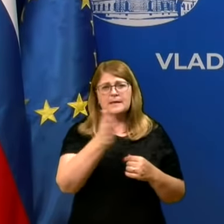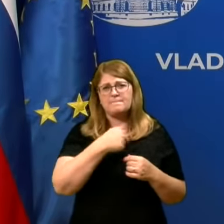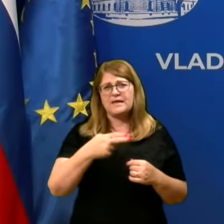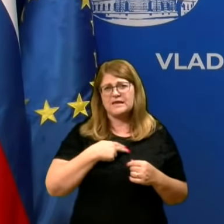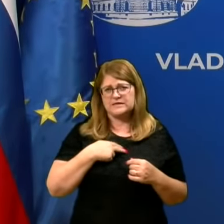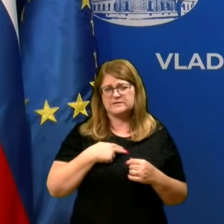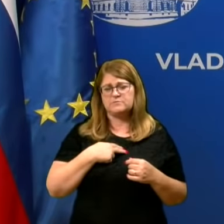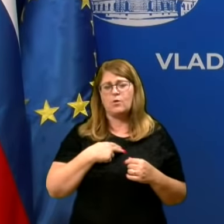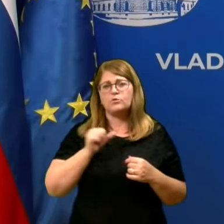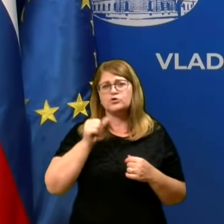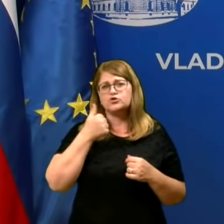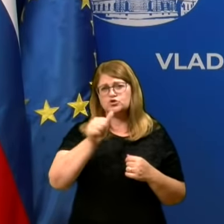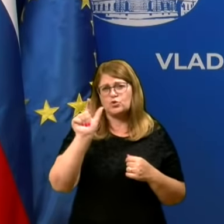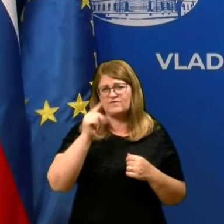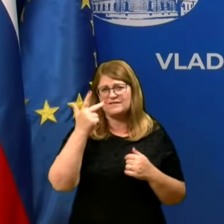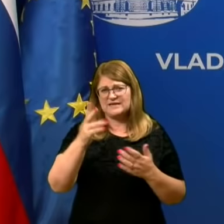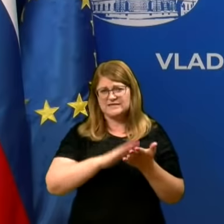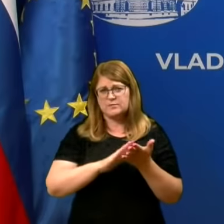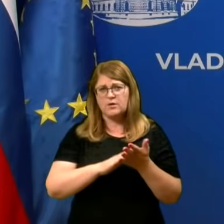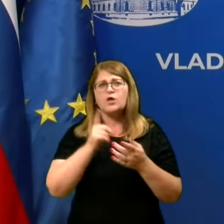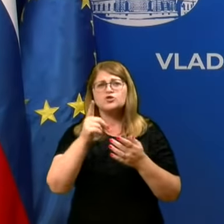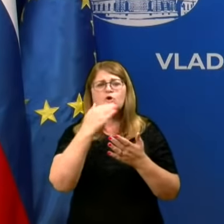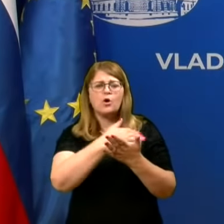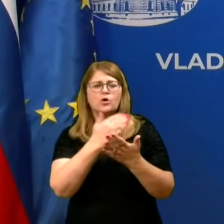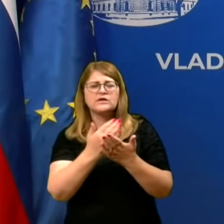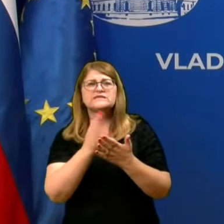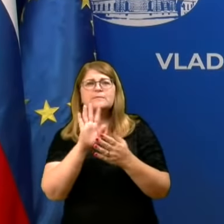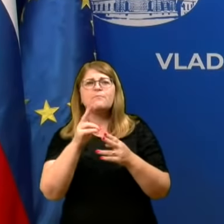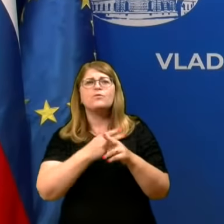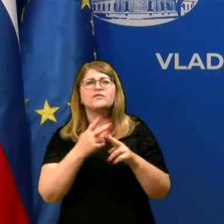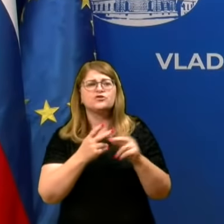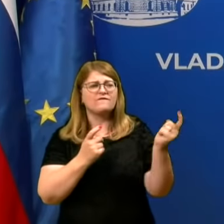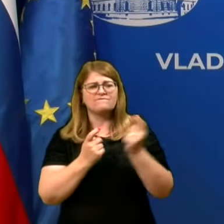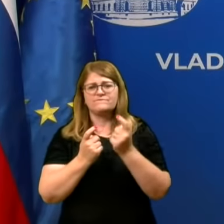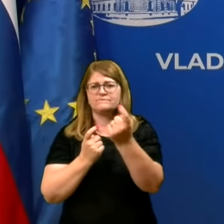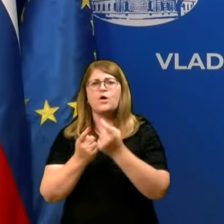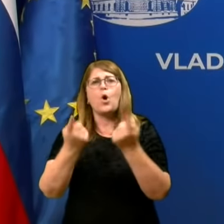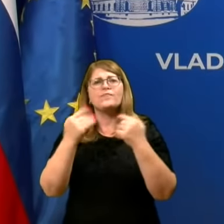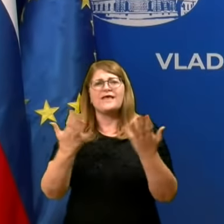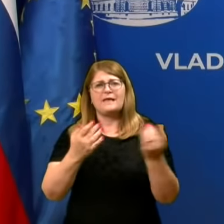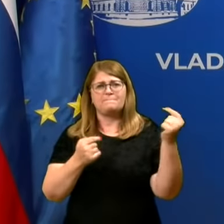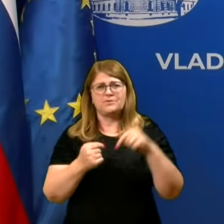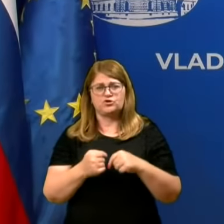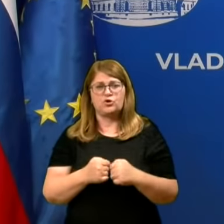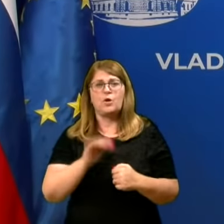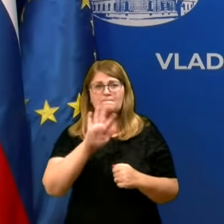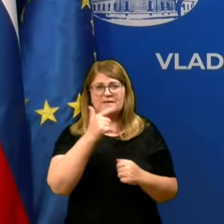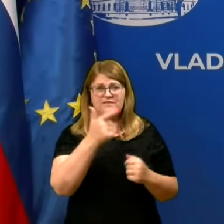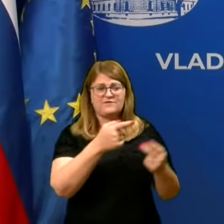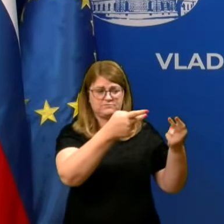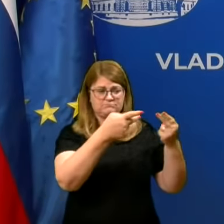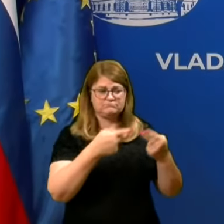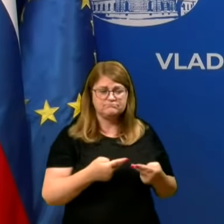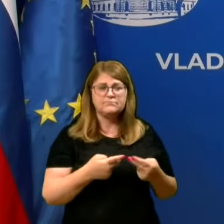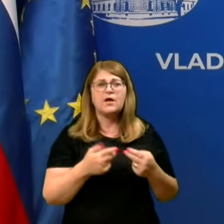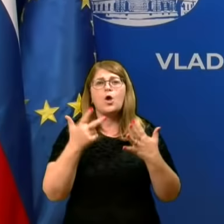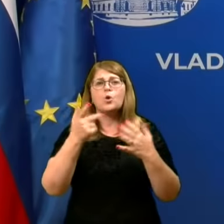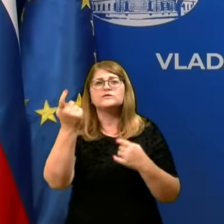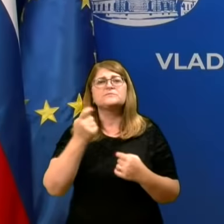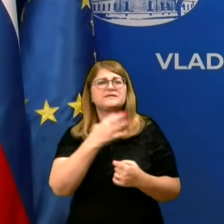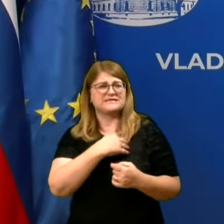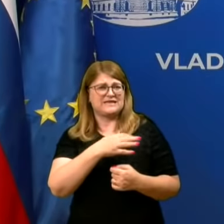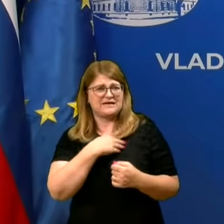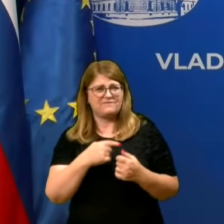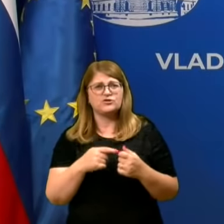primiru, razdelani so po državi vnosa. 25 primiru je bilo importiranih, 8 je bilo importiranih iz